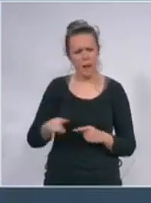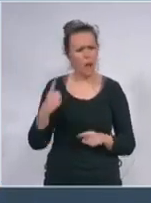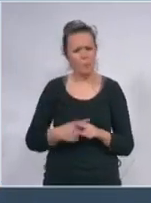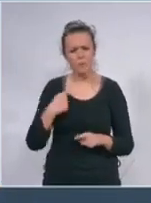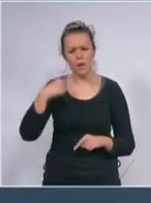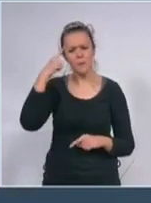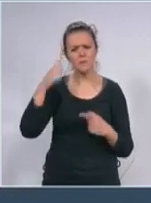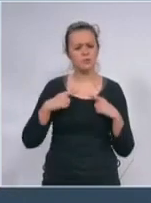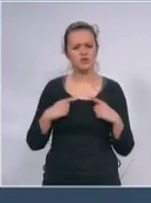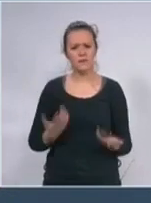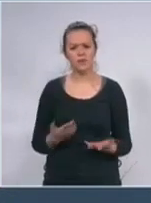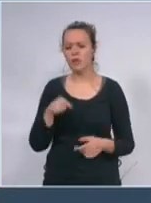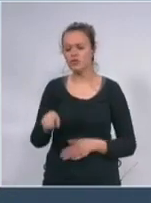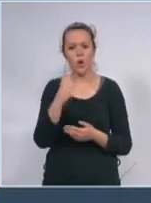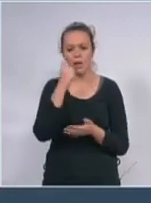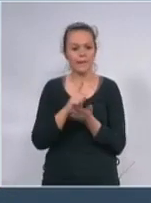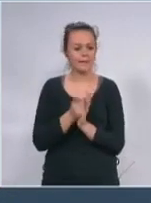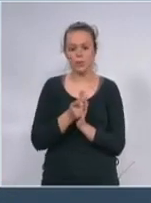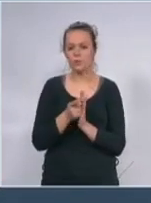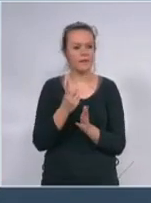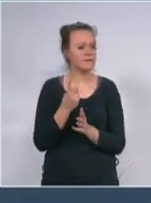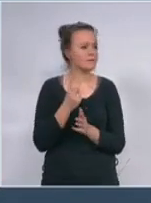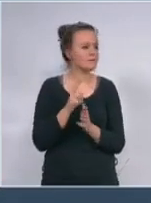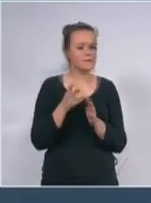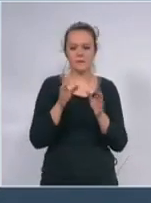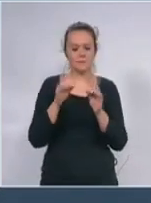ali to traje trenutak dva deset